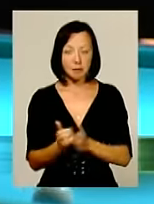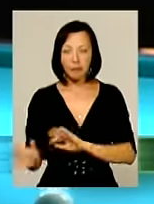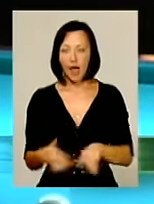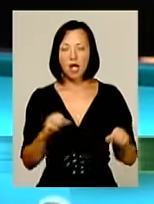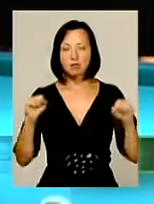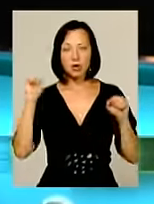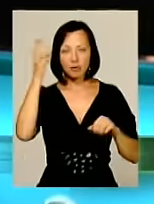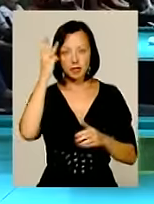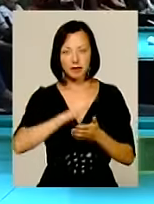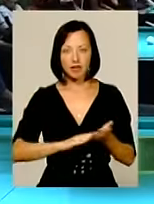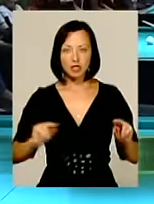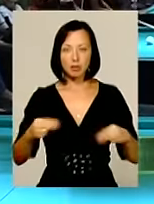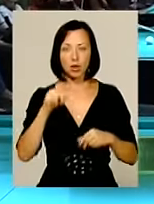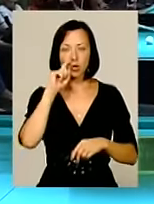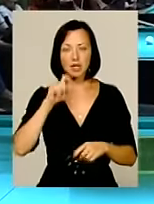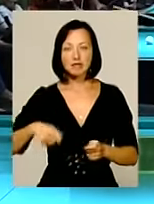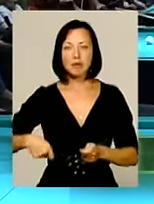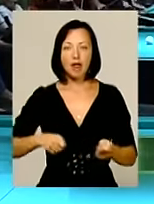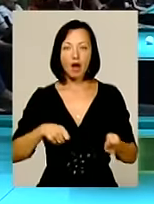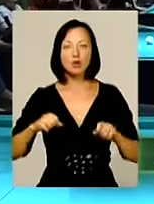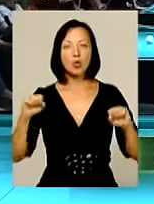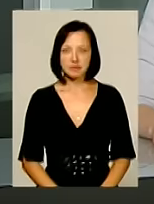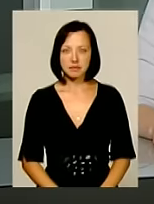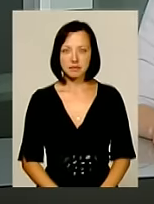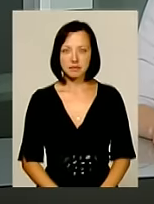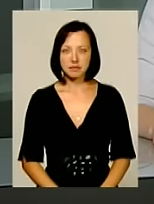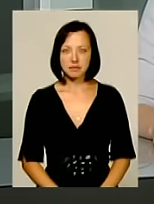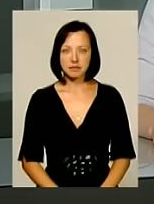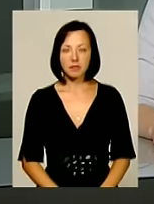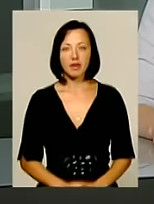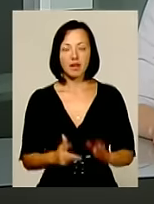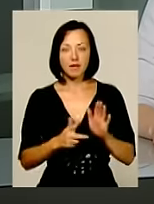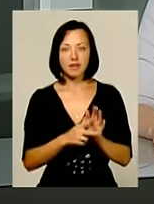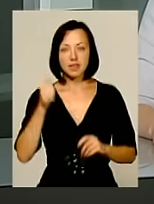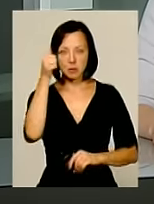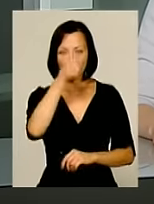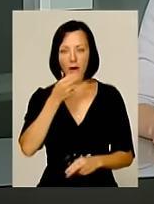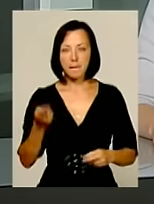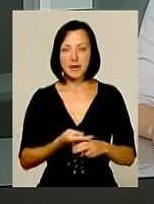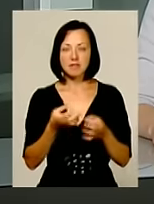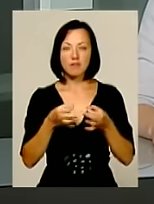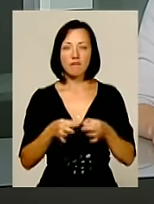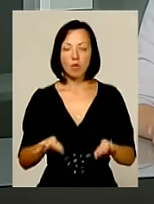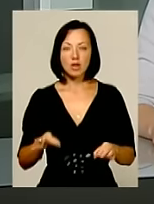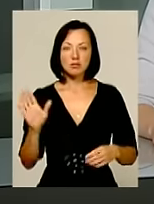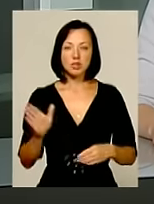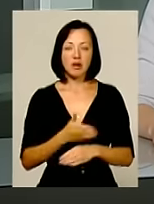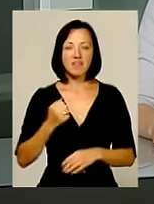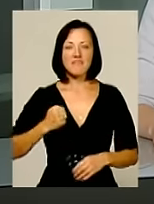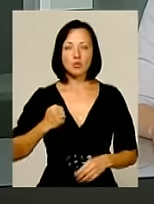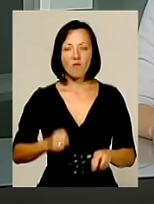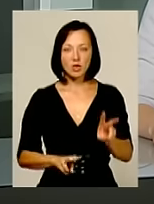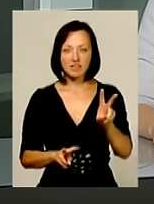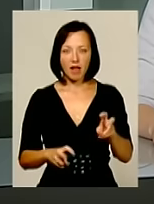у Хмельницькому триває чемпіонат України з білярдного спорту. Вісім років безволі з позбавленням військового звання.